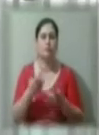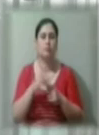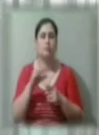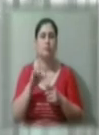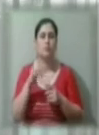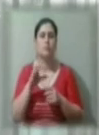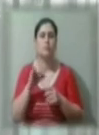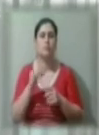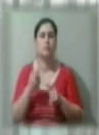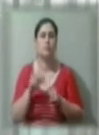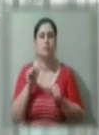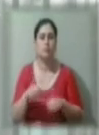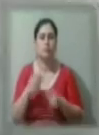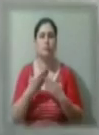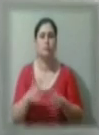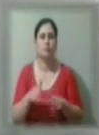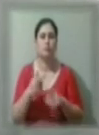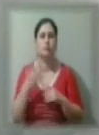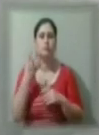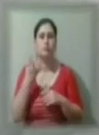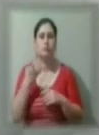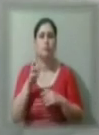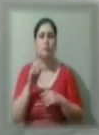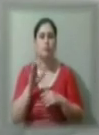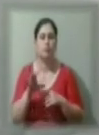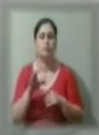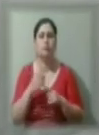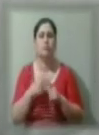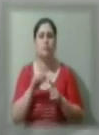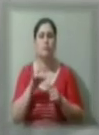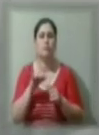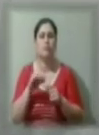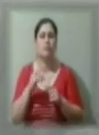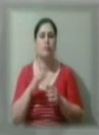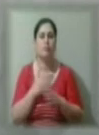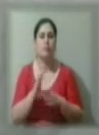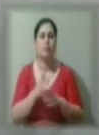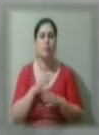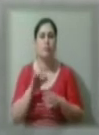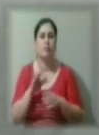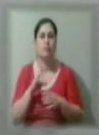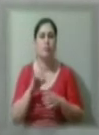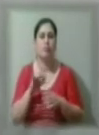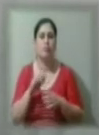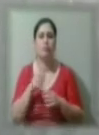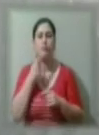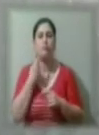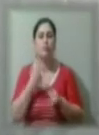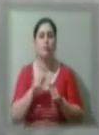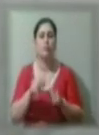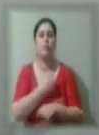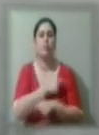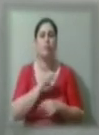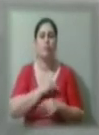можемо відкрити 400 боксів. Завідувач реанімаційного відділення Михайло Набатов розказує, як лікарня працюватиме у разі